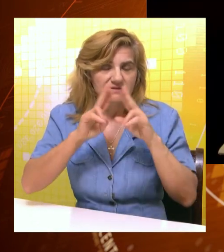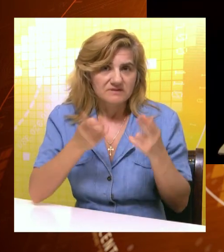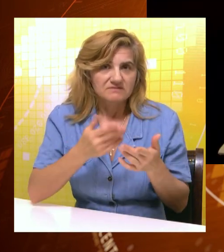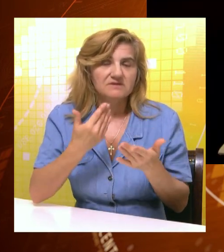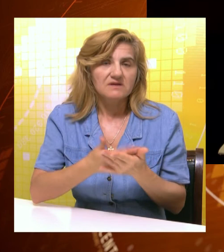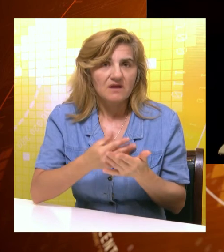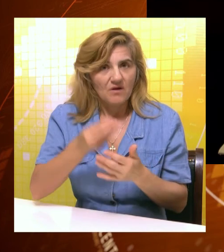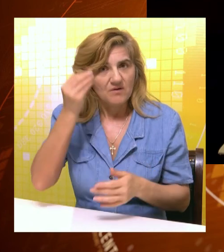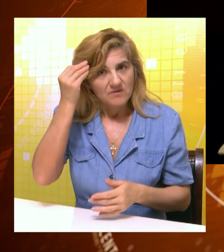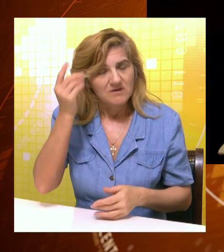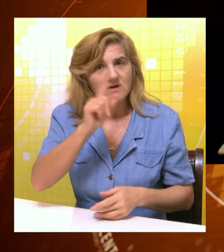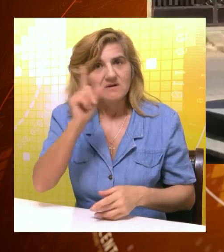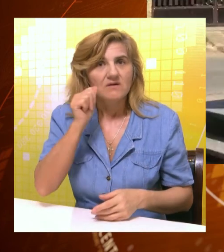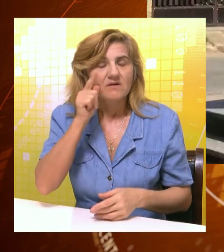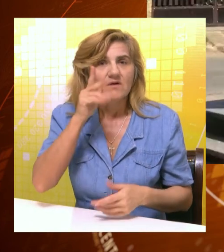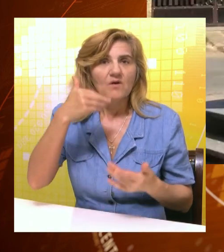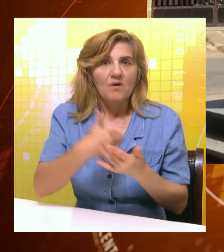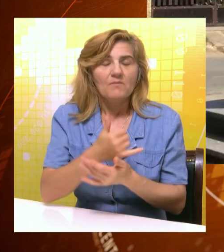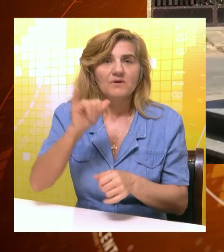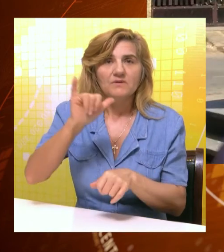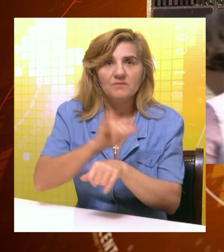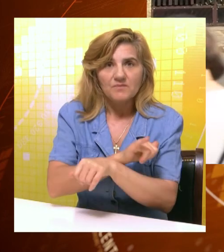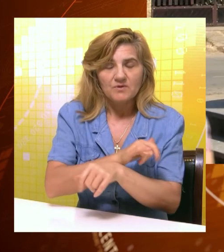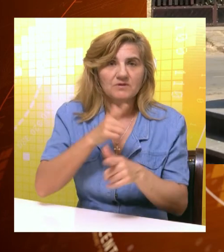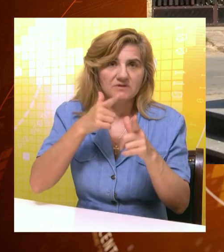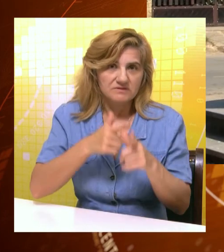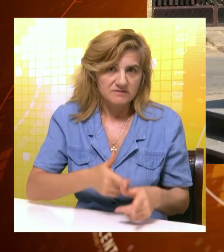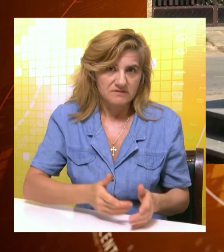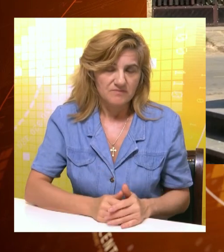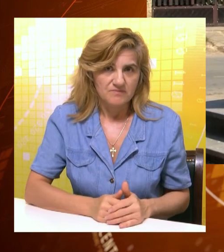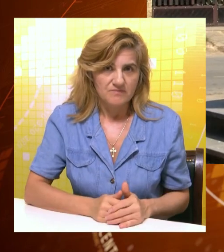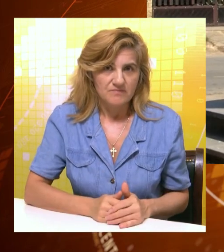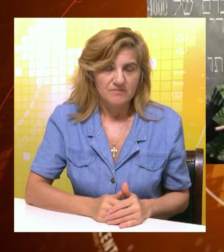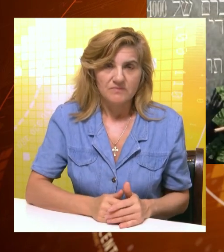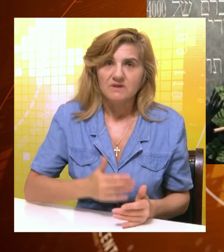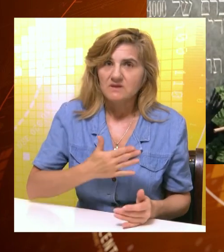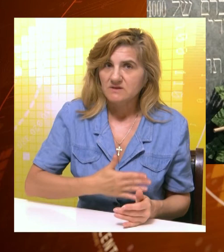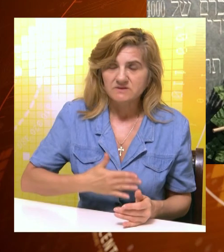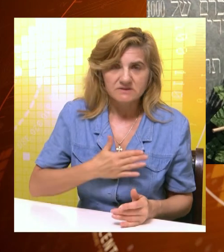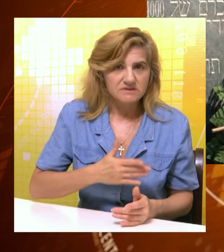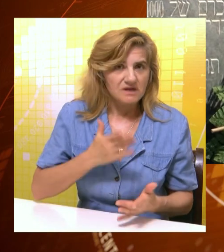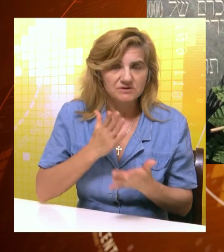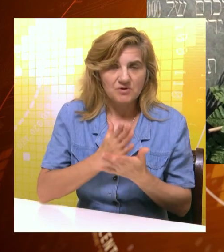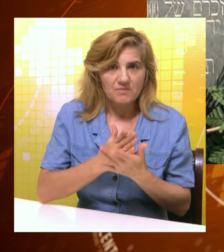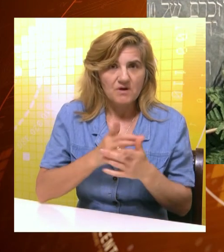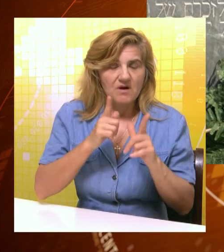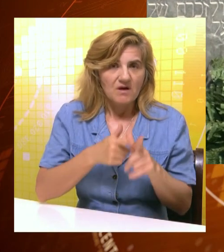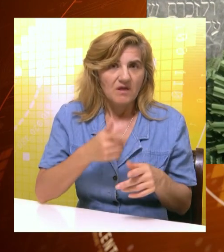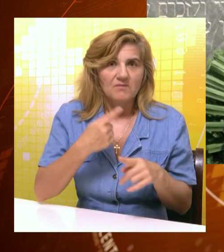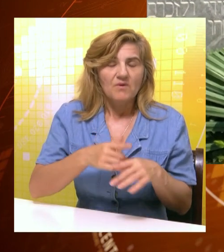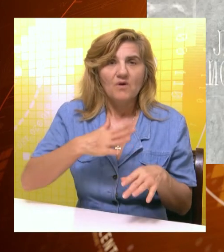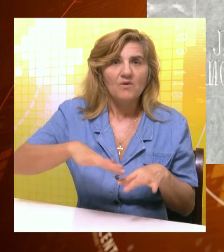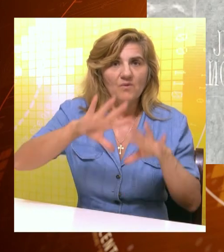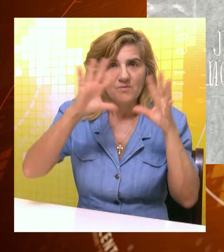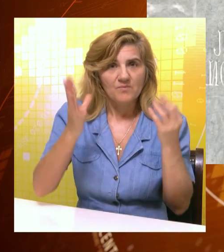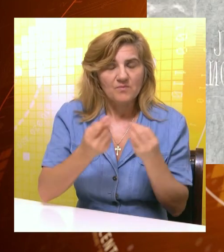toga je važno sačuvati sećanje kako se nikada ne bi zaboravilo ni ponovilo sistemsko očišćenje. Najstrašniji zločin u kome je stradalo